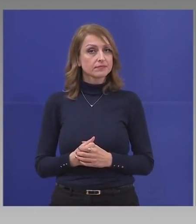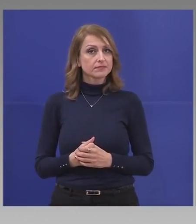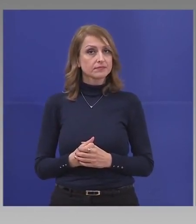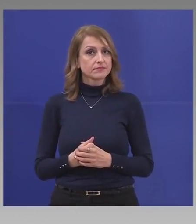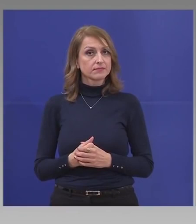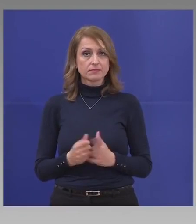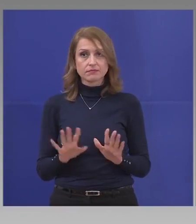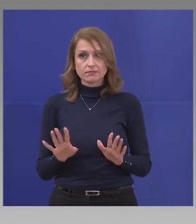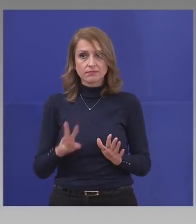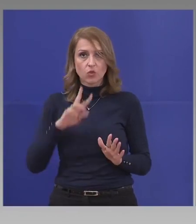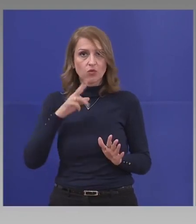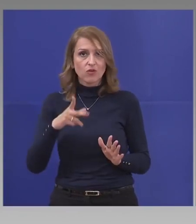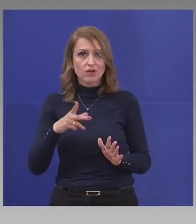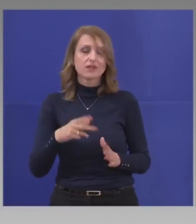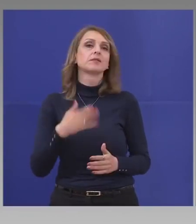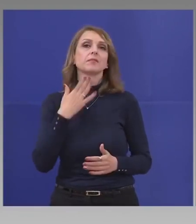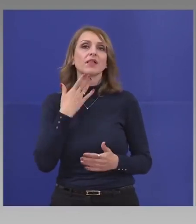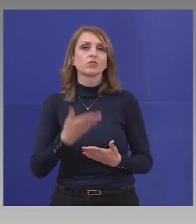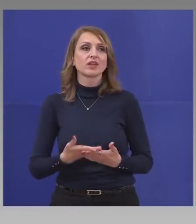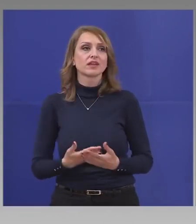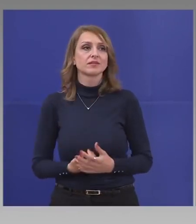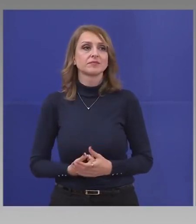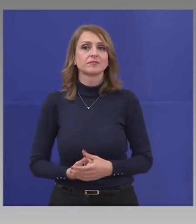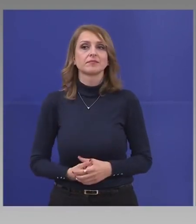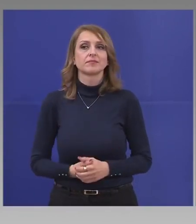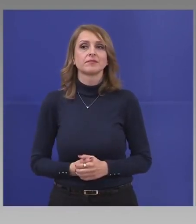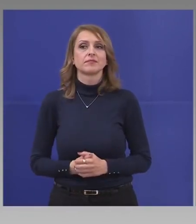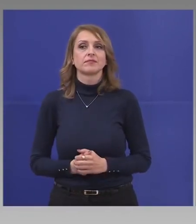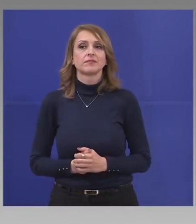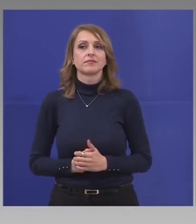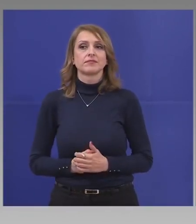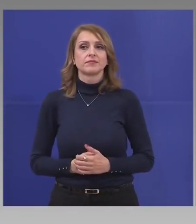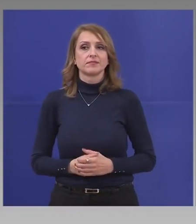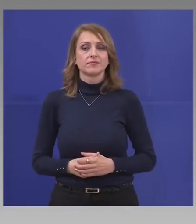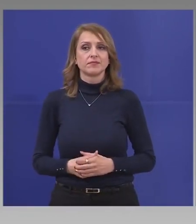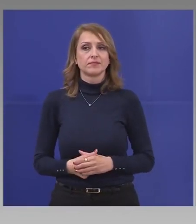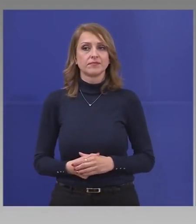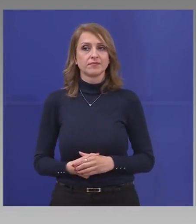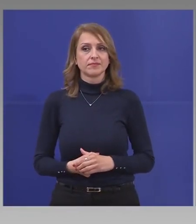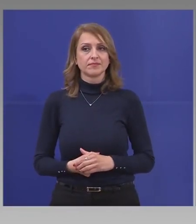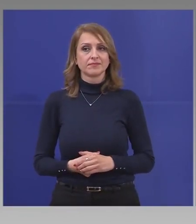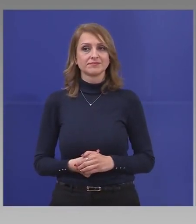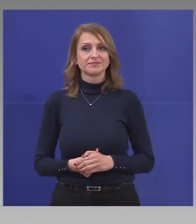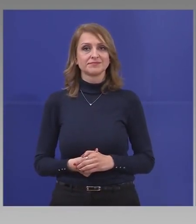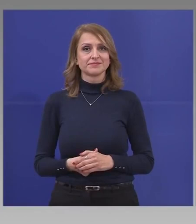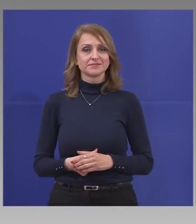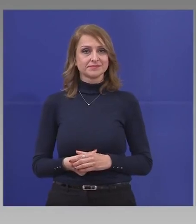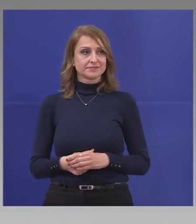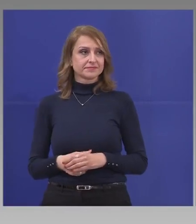Нали ти отговори? Благодаря. Благодаря и сърдечно. Доля и вашите министри, така могат да отговарят.